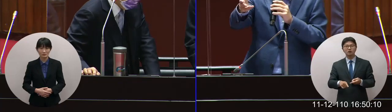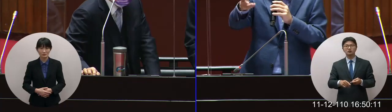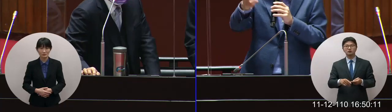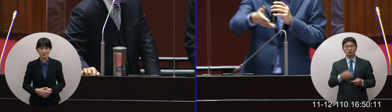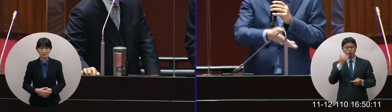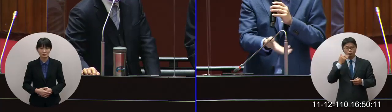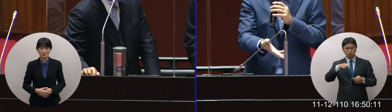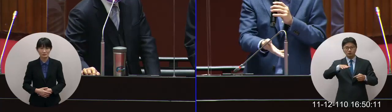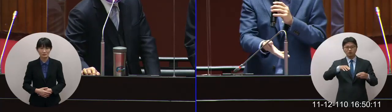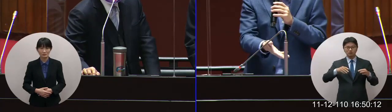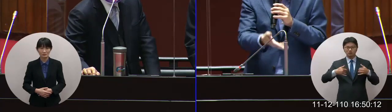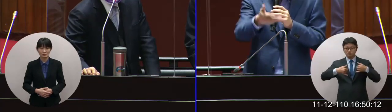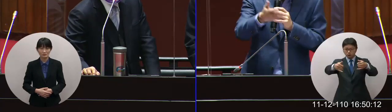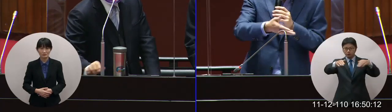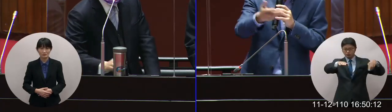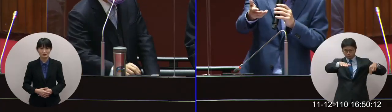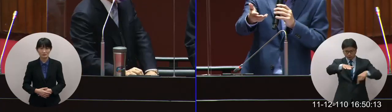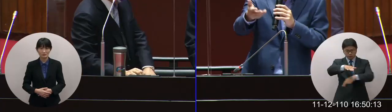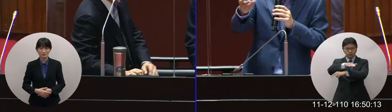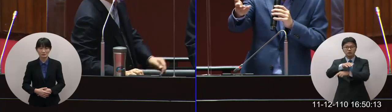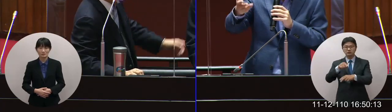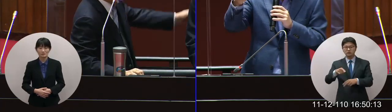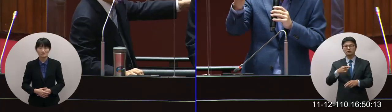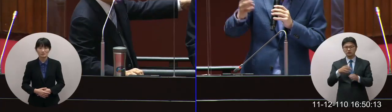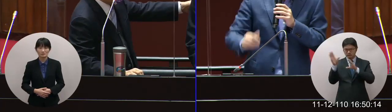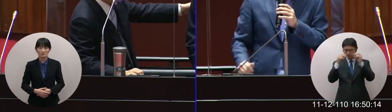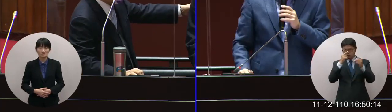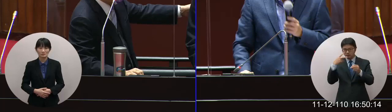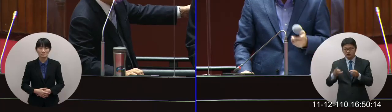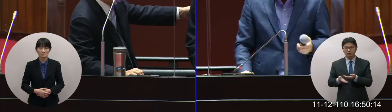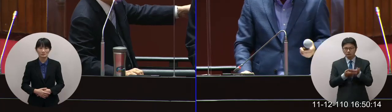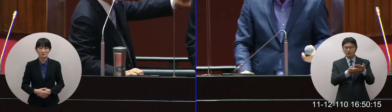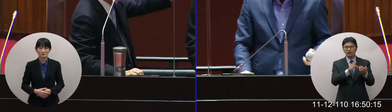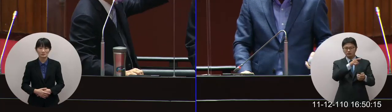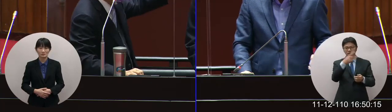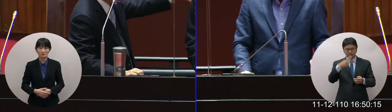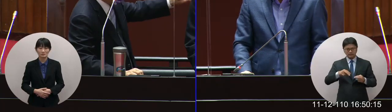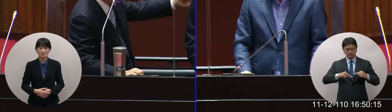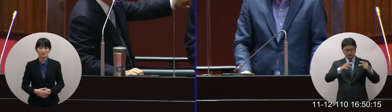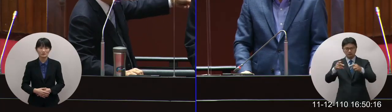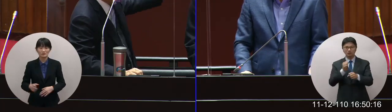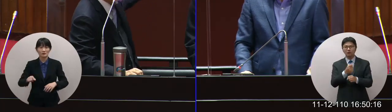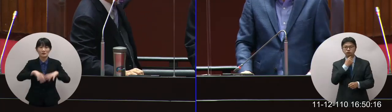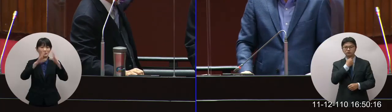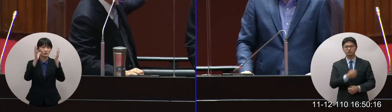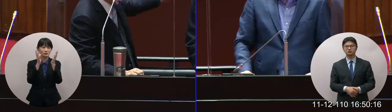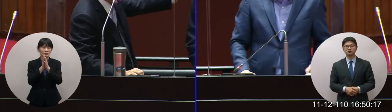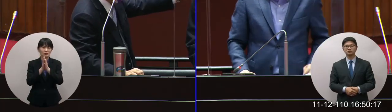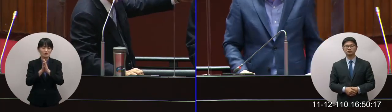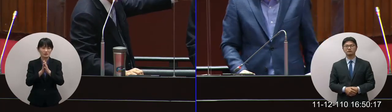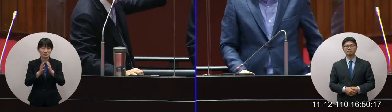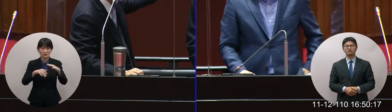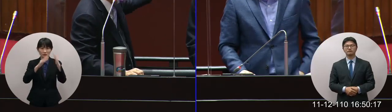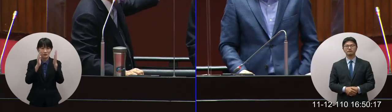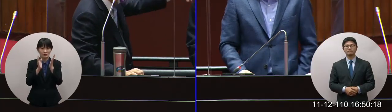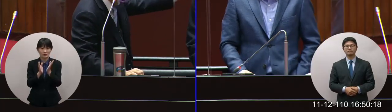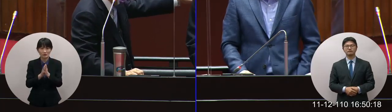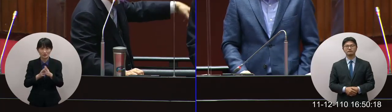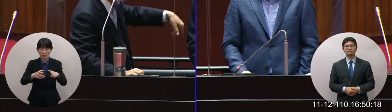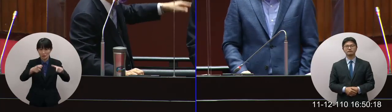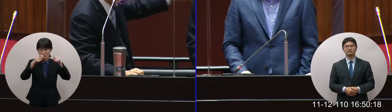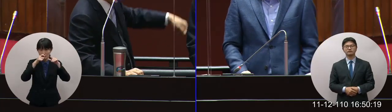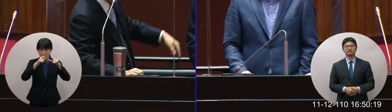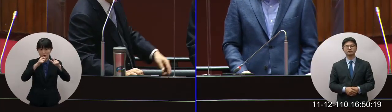長部長這個部分把我的建議我待會再附屬資料給要真的要做你把所有的這個我們公家的